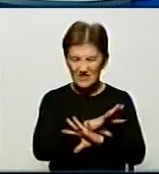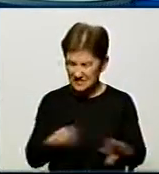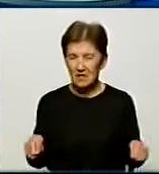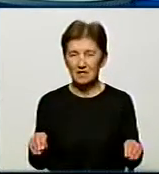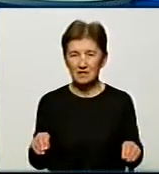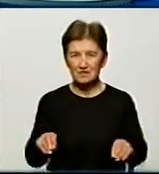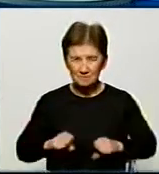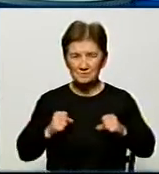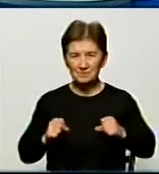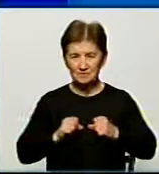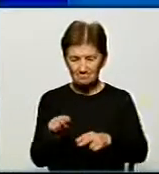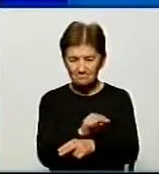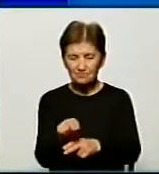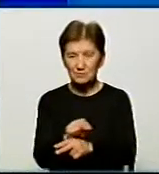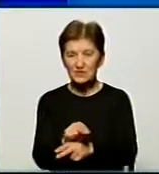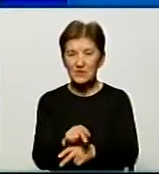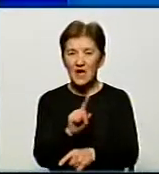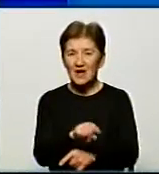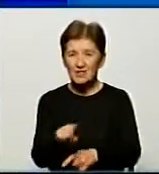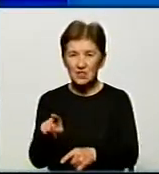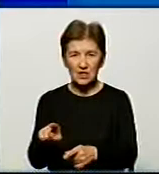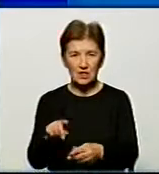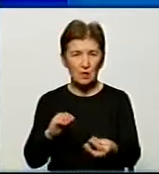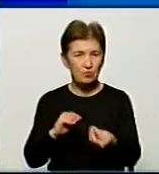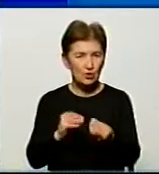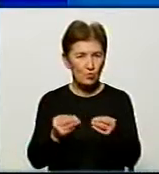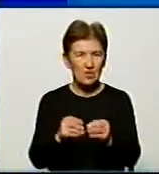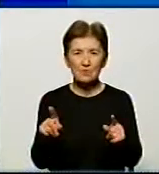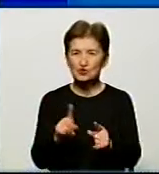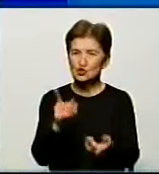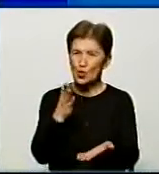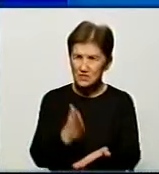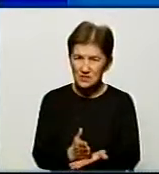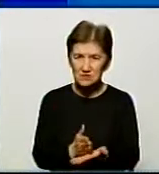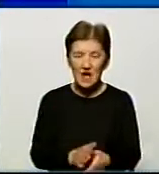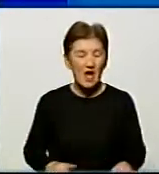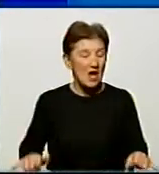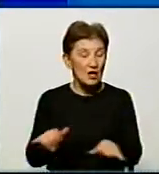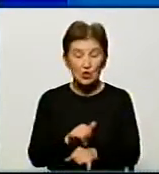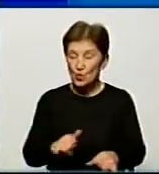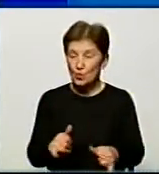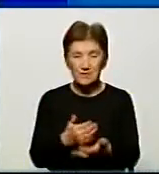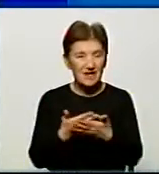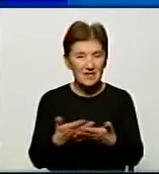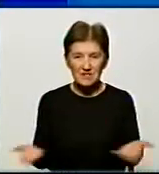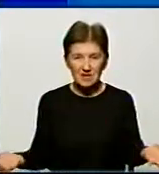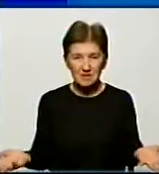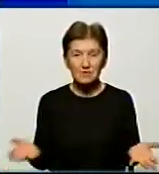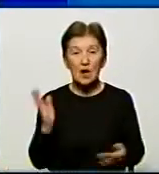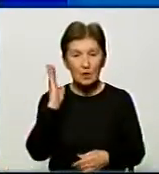А ці проблеми, які існують, вони існують, нікуди від них ми не дінимось, але ми будемо їх вирішувати,